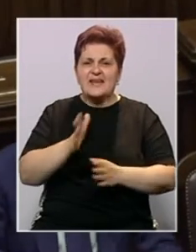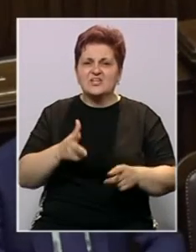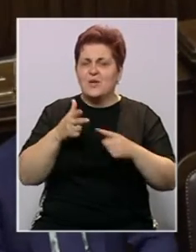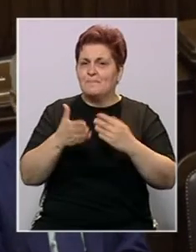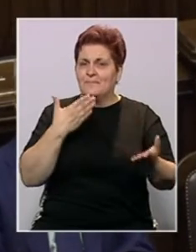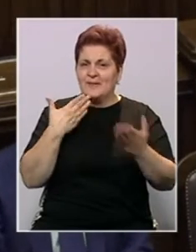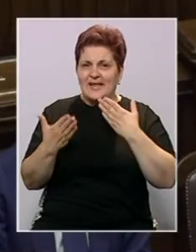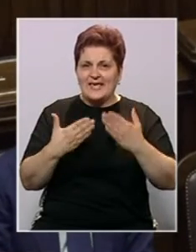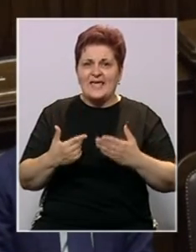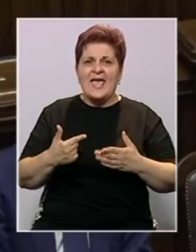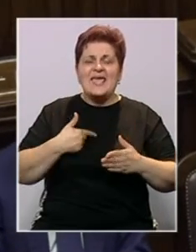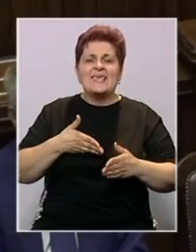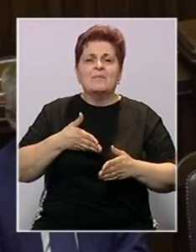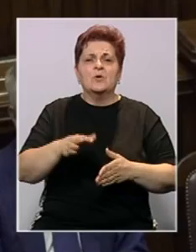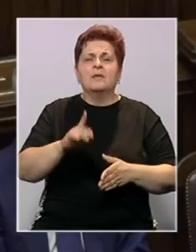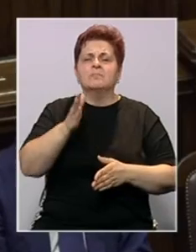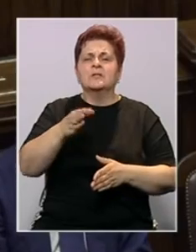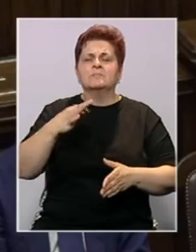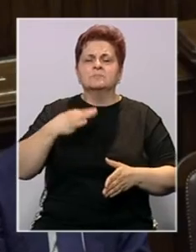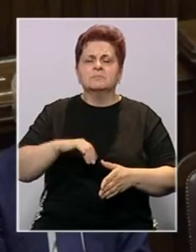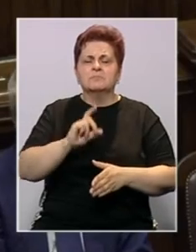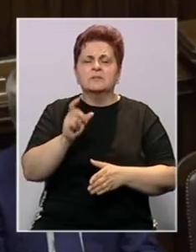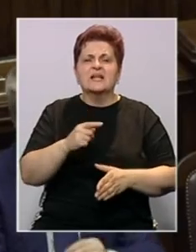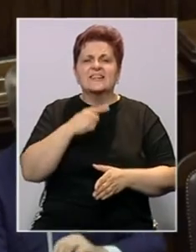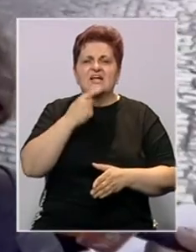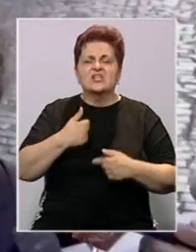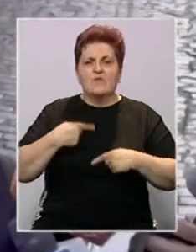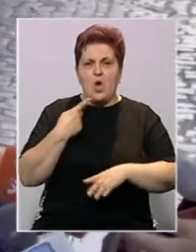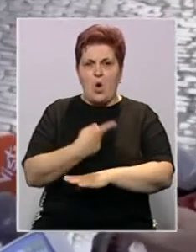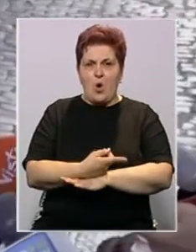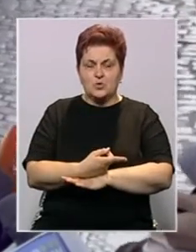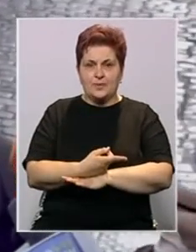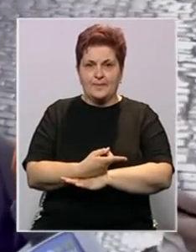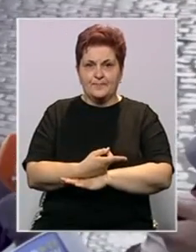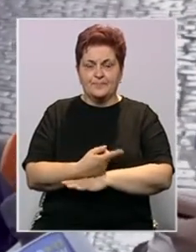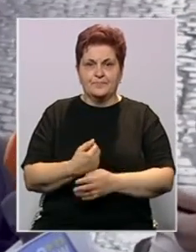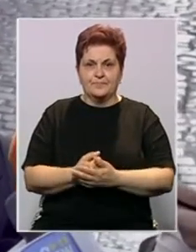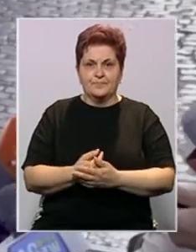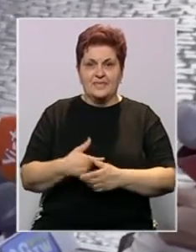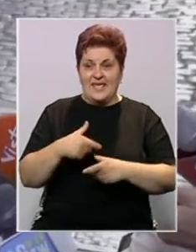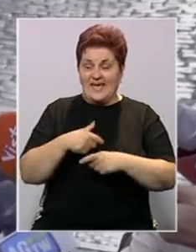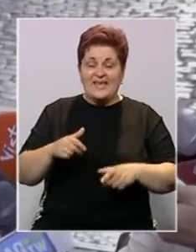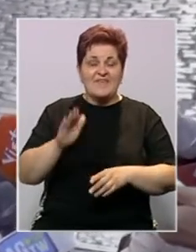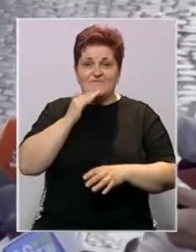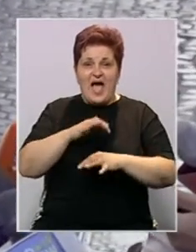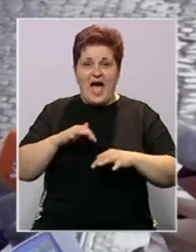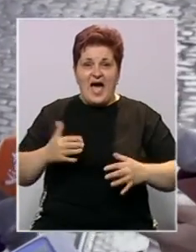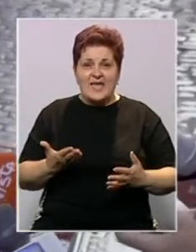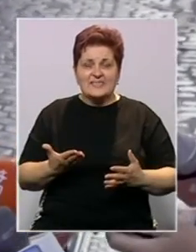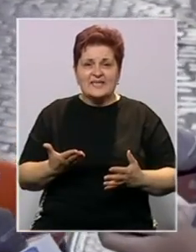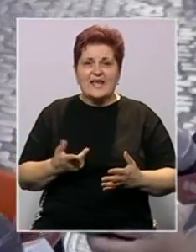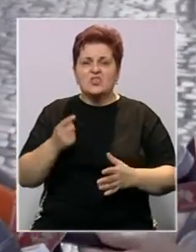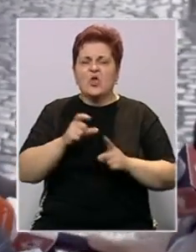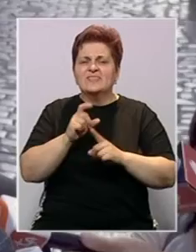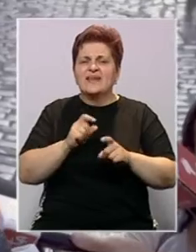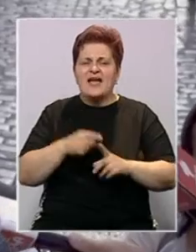prekine sjednica jer sam na putu do predsjednika Republike da saopštim svoje odluke. Krivac vladine krize ima i prezime, to je